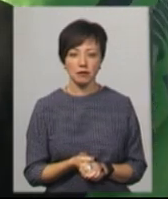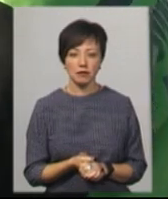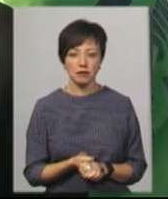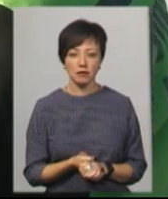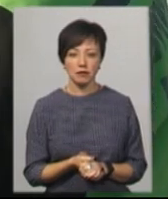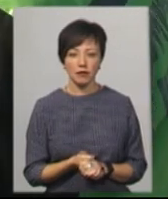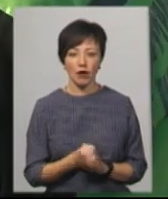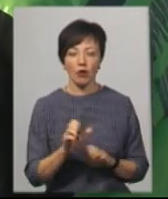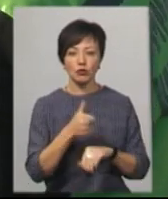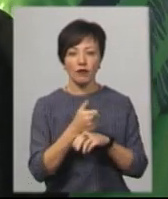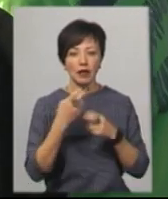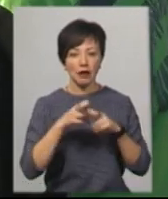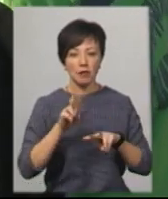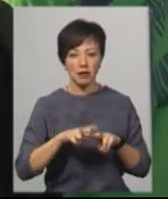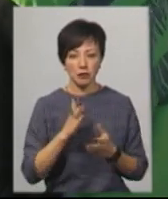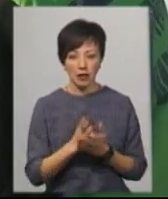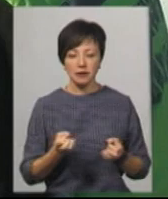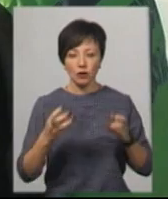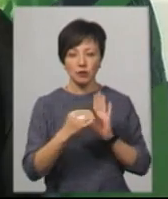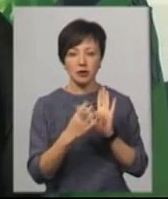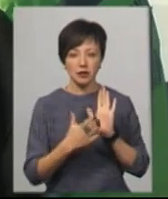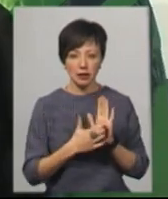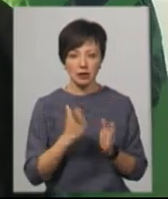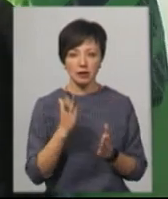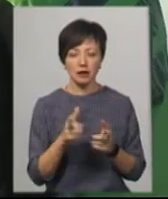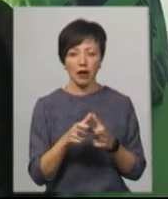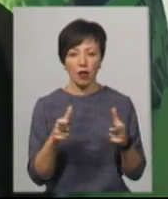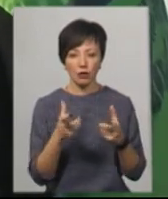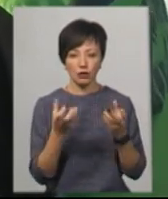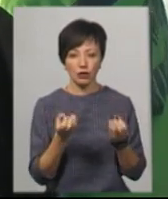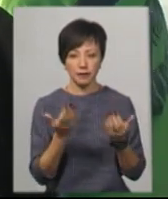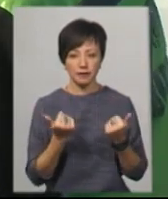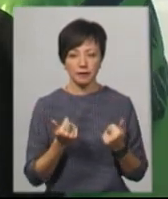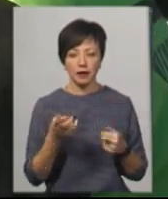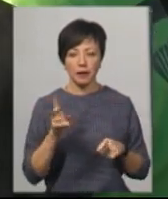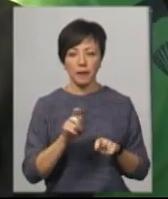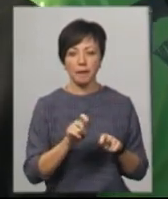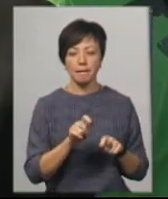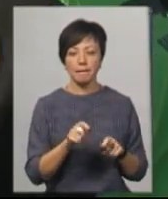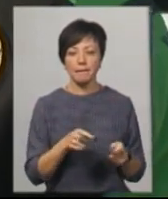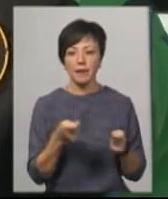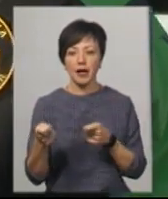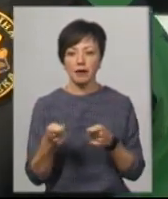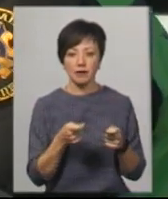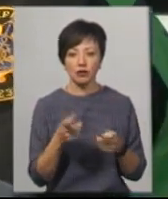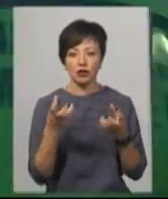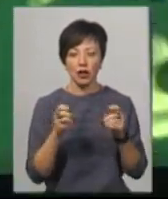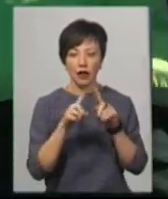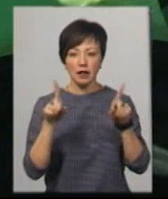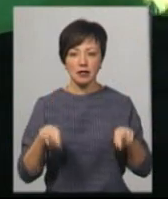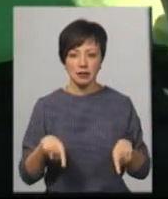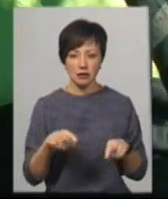Основний техпаспорт, я бачу, є. Свідослоб про реєстрацію, тимчасовий реєстраційний талон на перевізника. Квитково-касовий лист, прошу, Сергій.